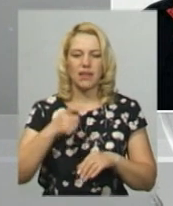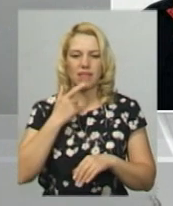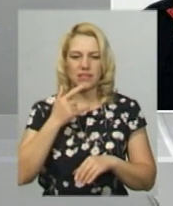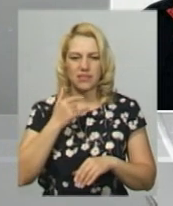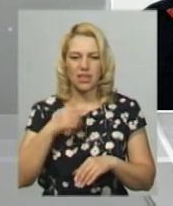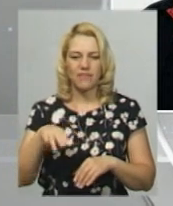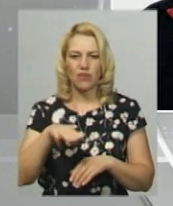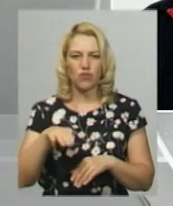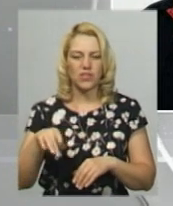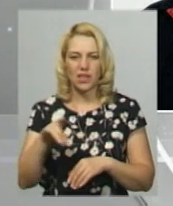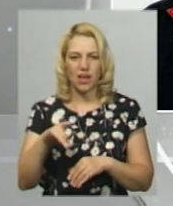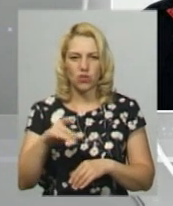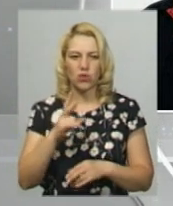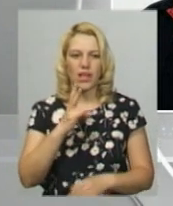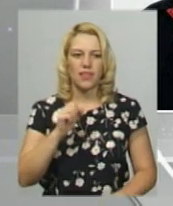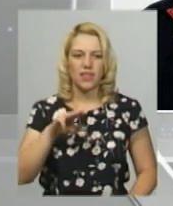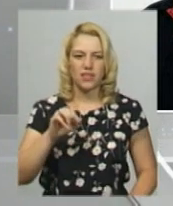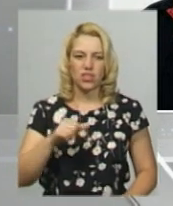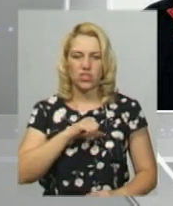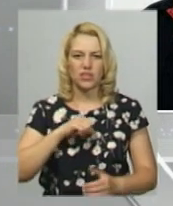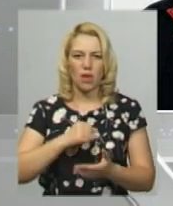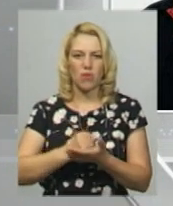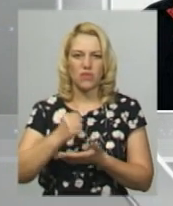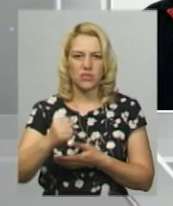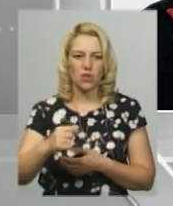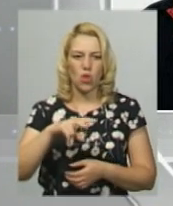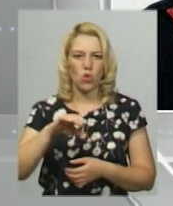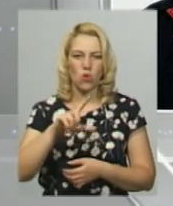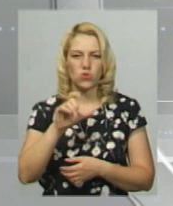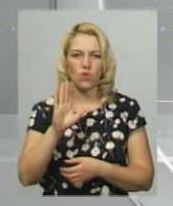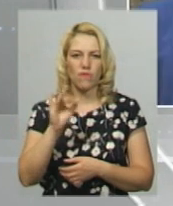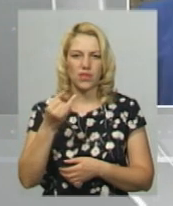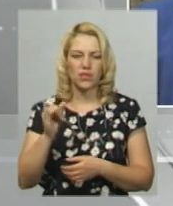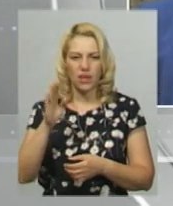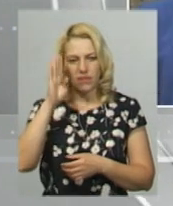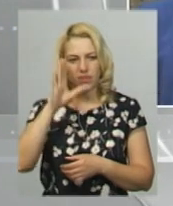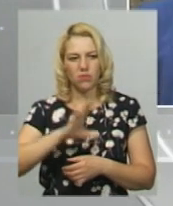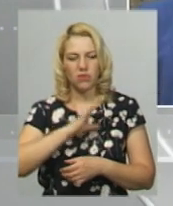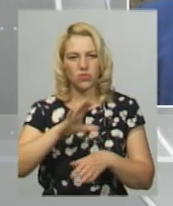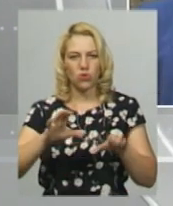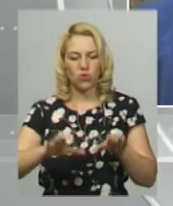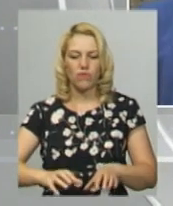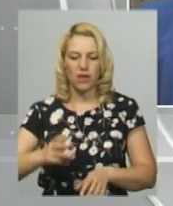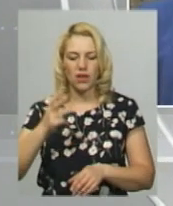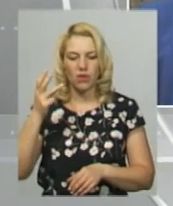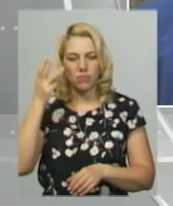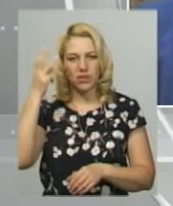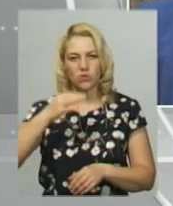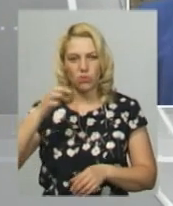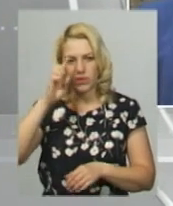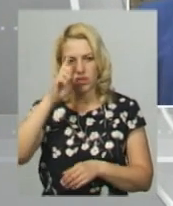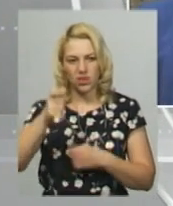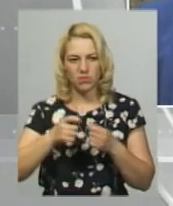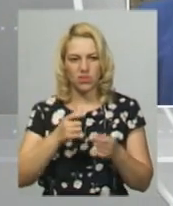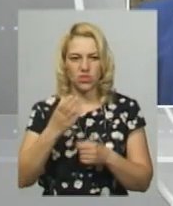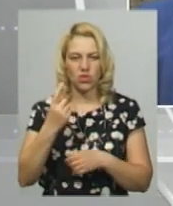районах та місто Нетішин, як самовисуваність до Верховної Ради балотується Вадим Лозовий. Він колишній голова Хмельницької облдержадміністрації.